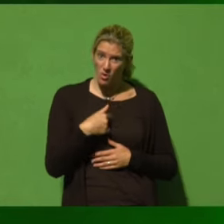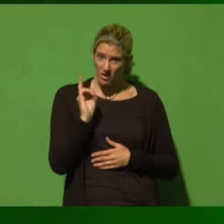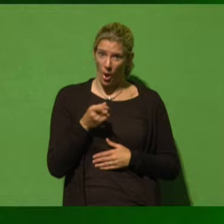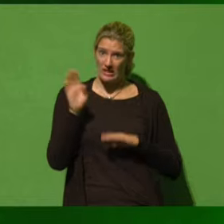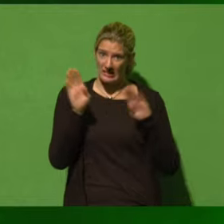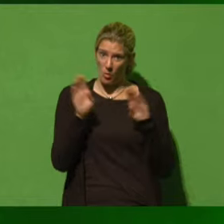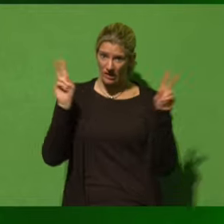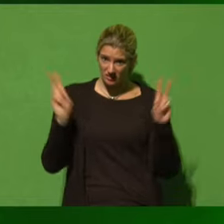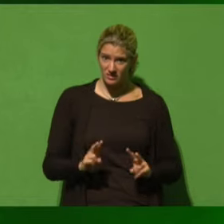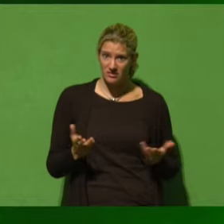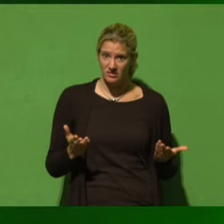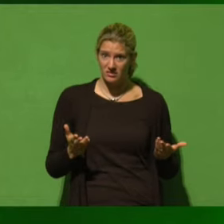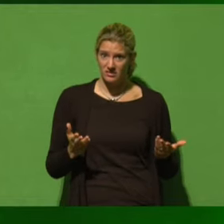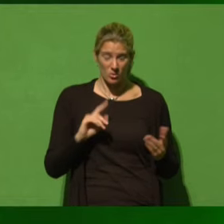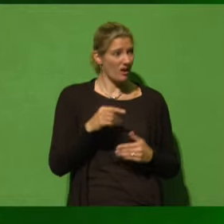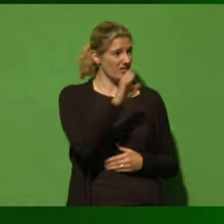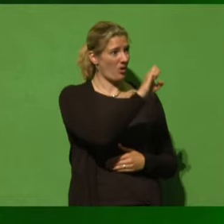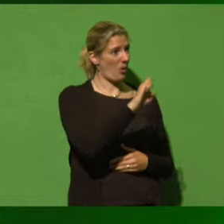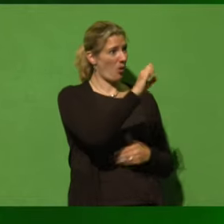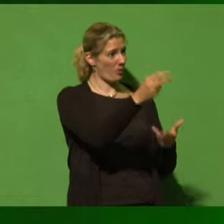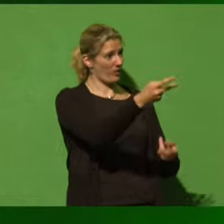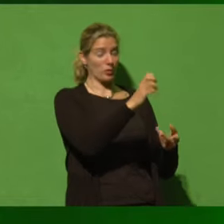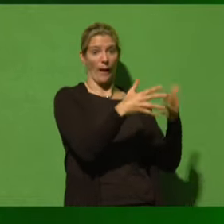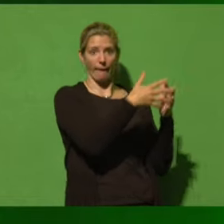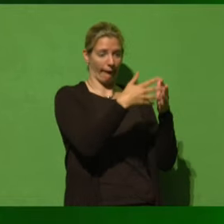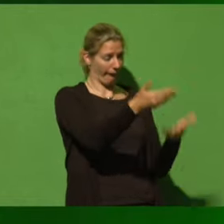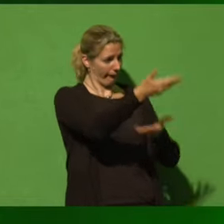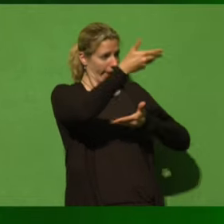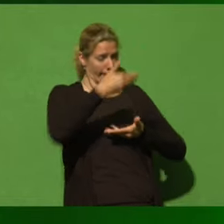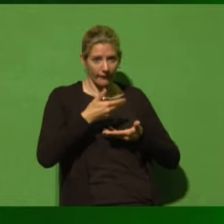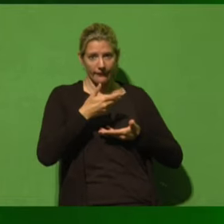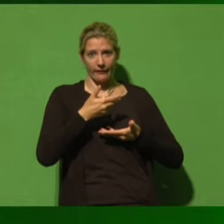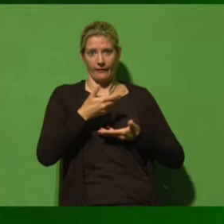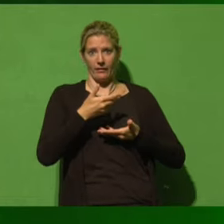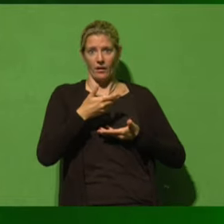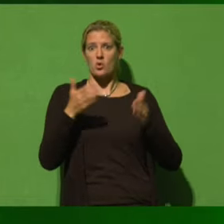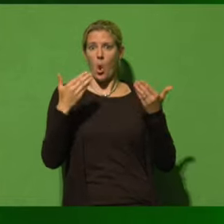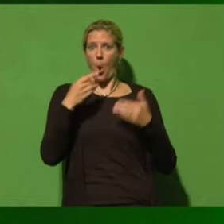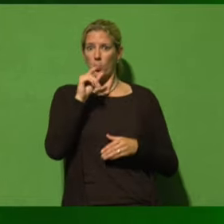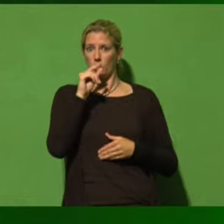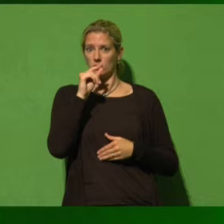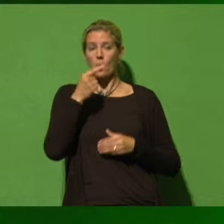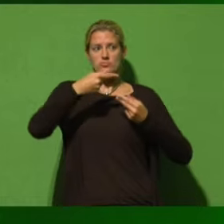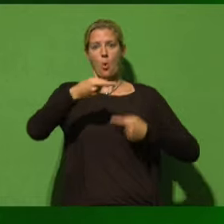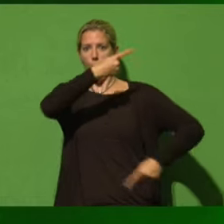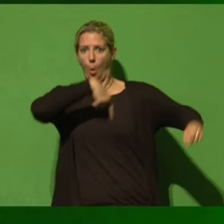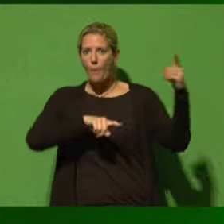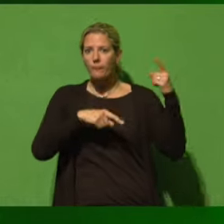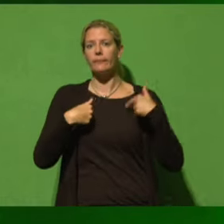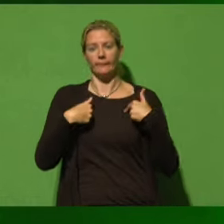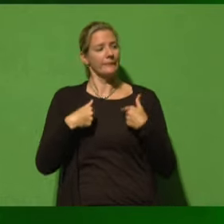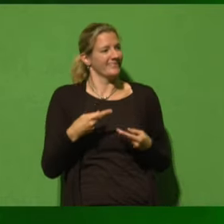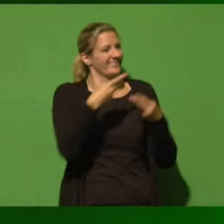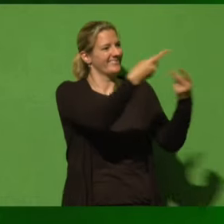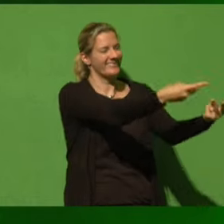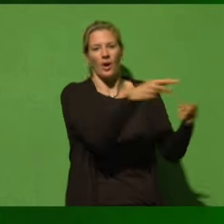sollen, damit wir in Europa Antibiotika-Hühnchen in die USA liefern können und die USA Chlorhühnchen zu uns. Macht